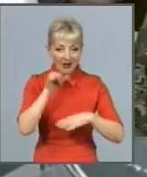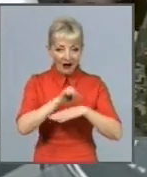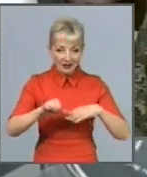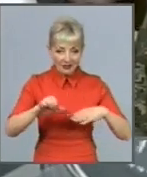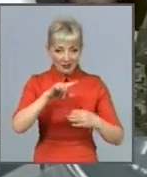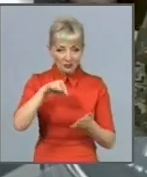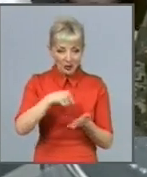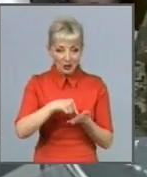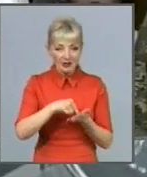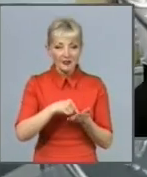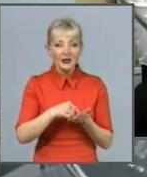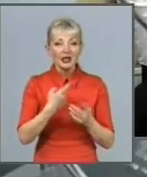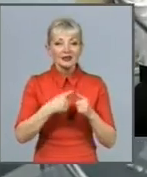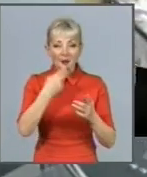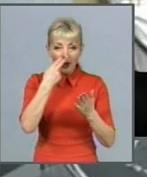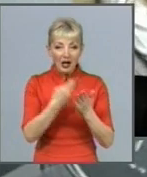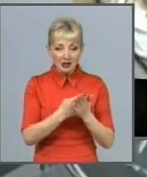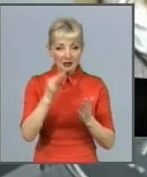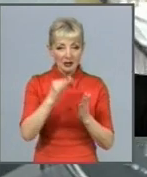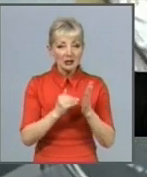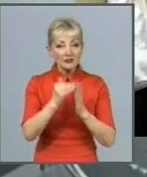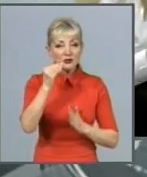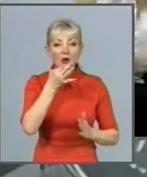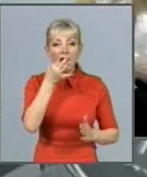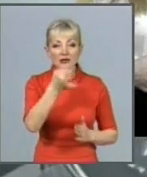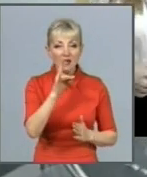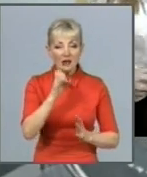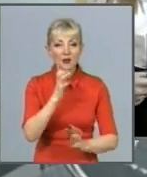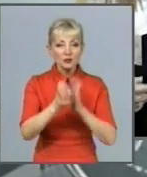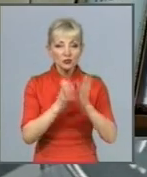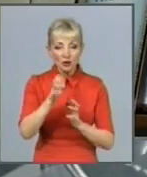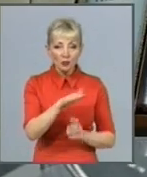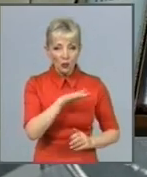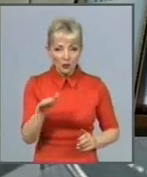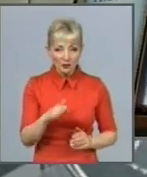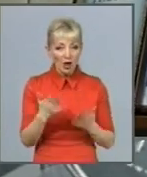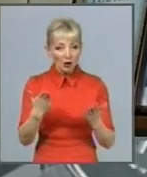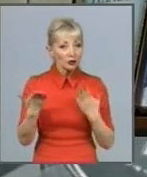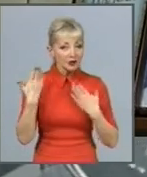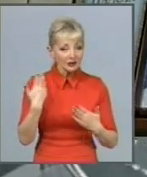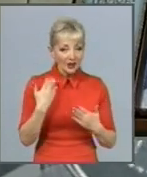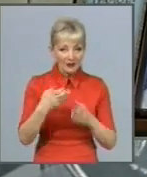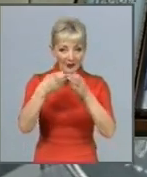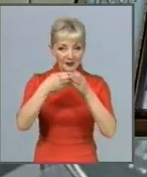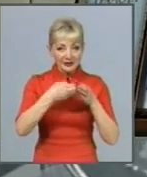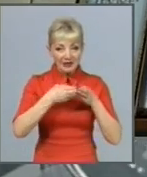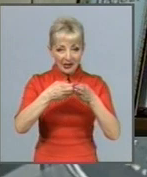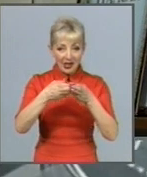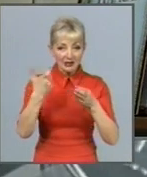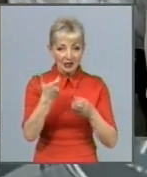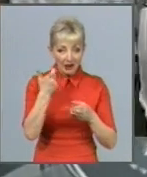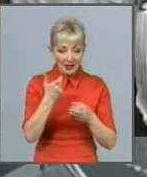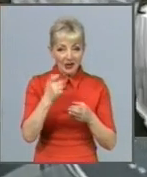презентовано і високо оцінено вже і на міжнародному рівні. От і нещодавно делегація з Харкова взяла участь в 11-му